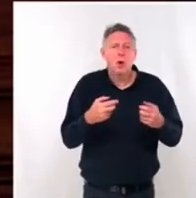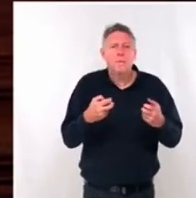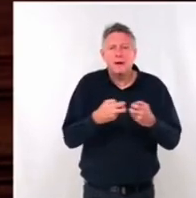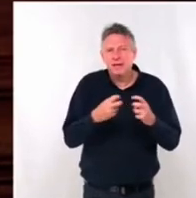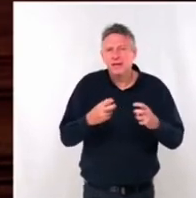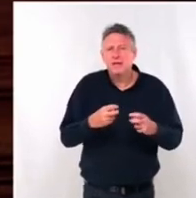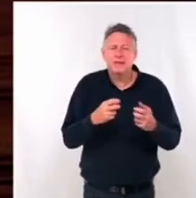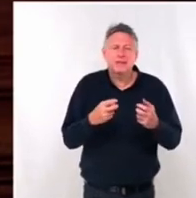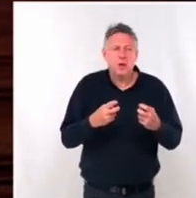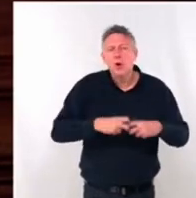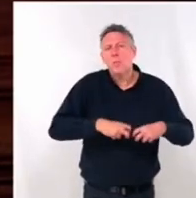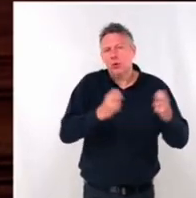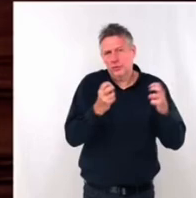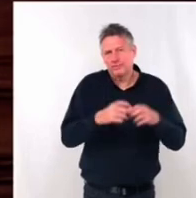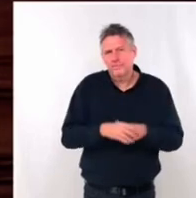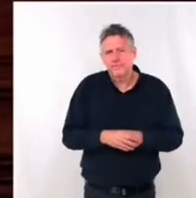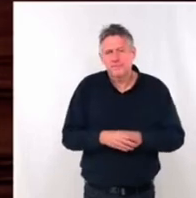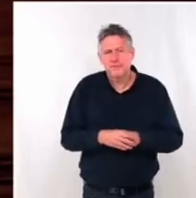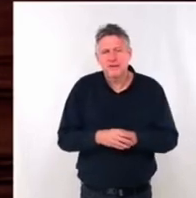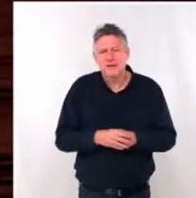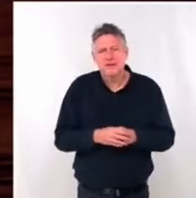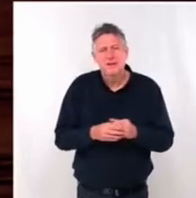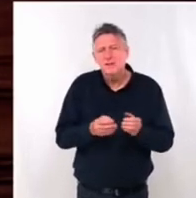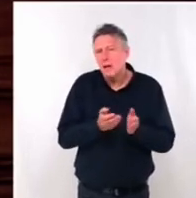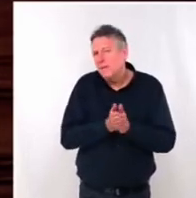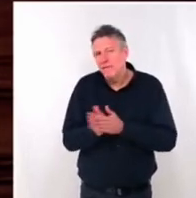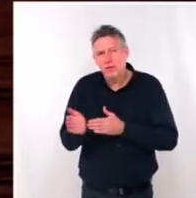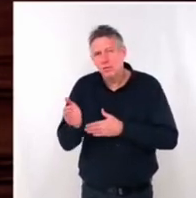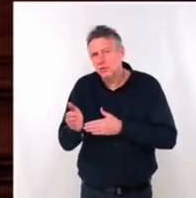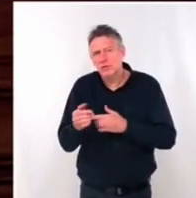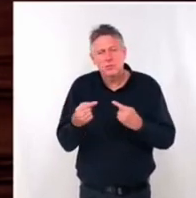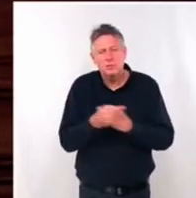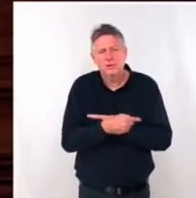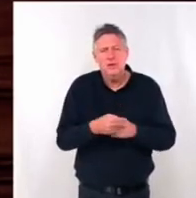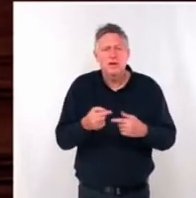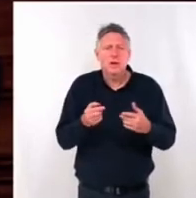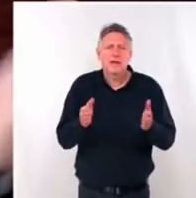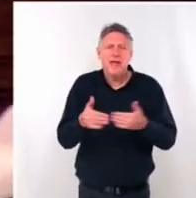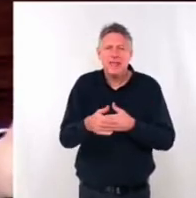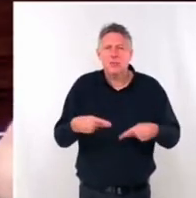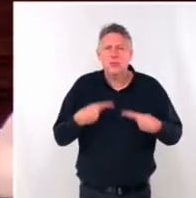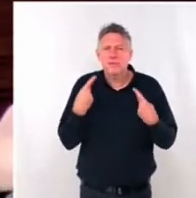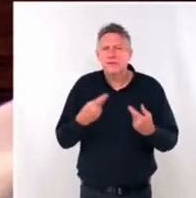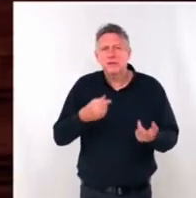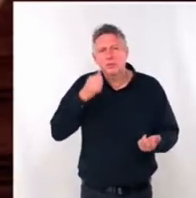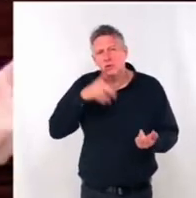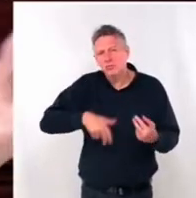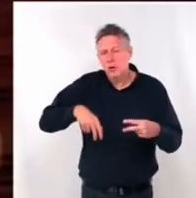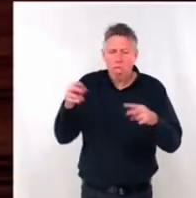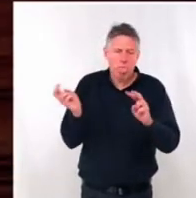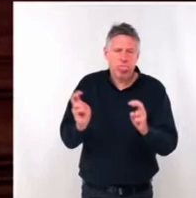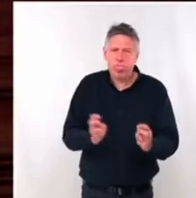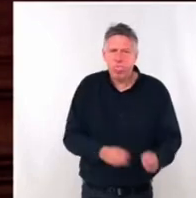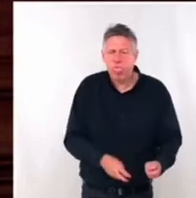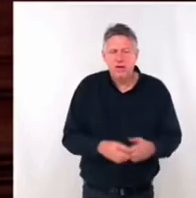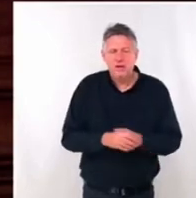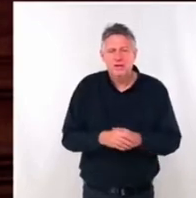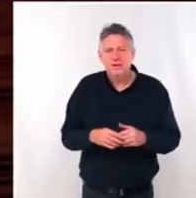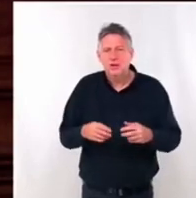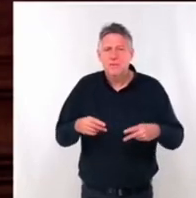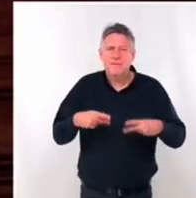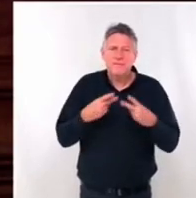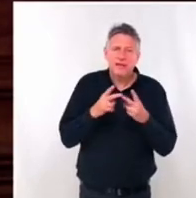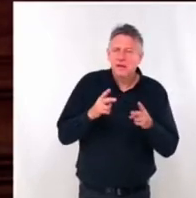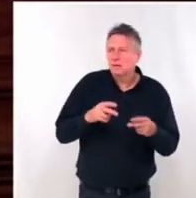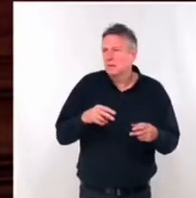de tarifs. Ce n pas une bifurcation tout ça, c'est une dégradation du cadre de vie, qu'on nous rappelle tous les jours quand on se balade dans la ville en